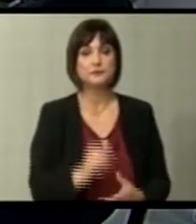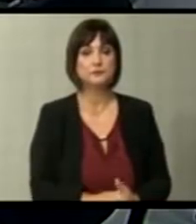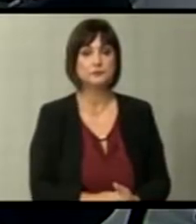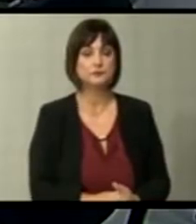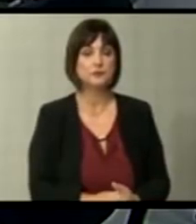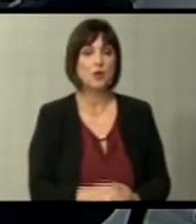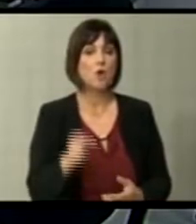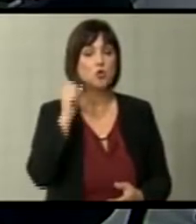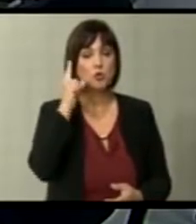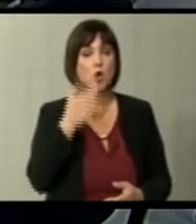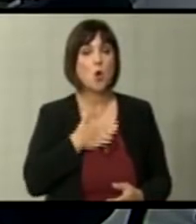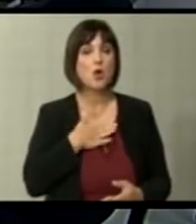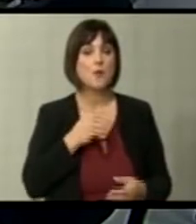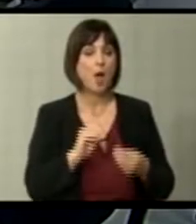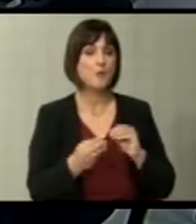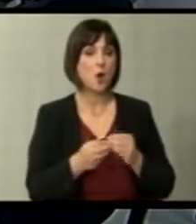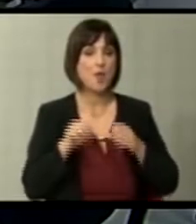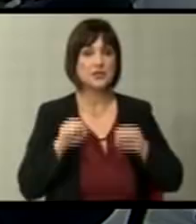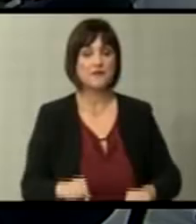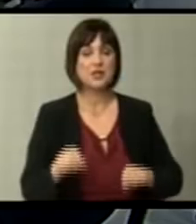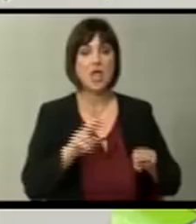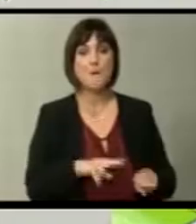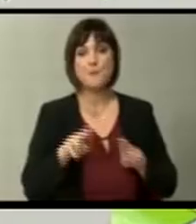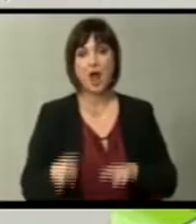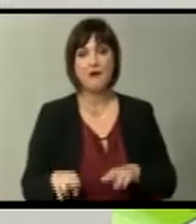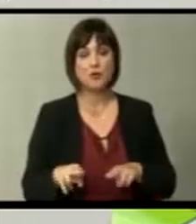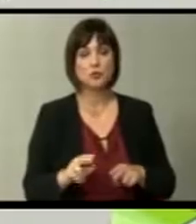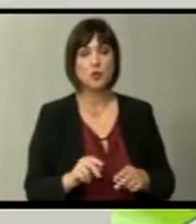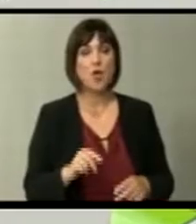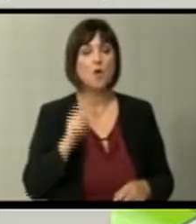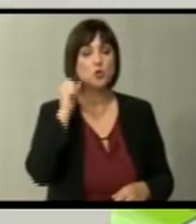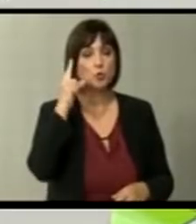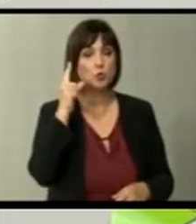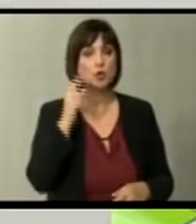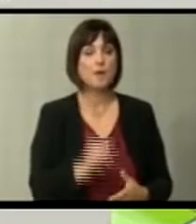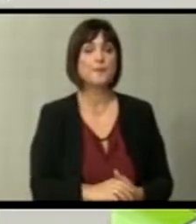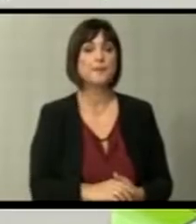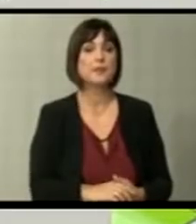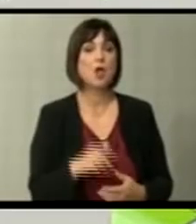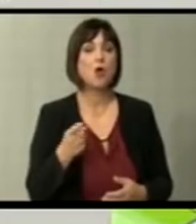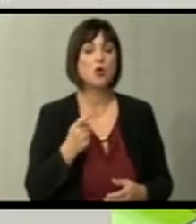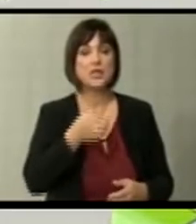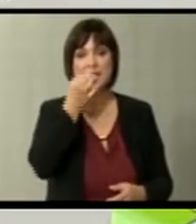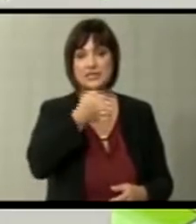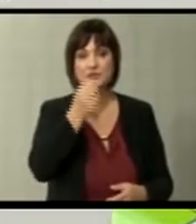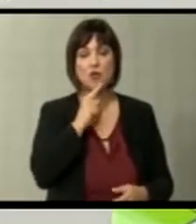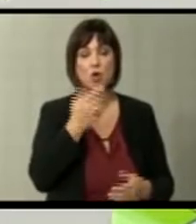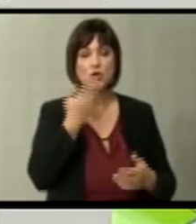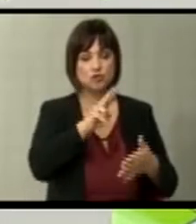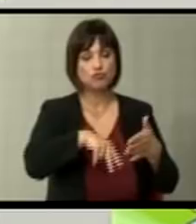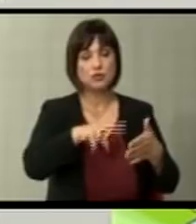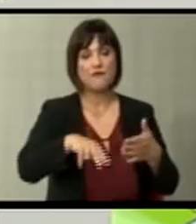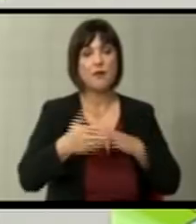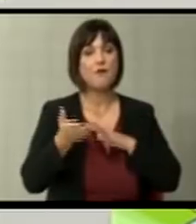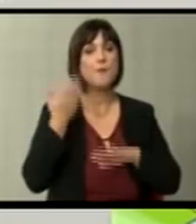Во случај кога имаме проблем со владење на правото во случај кога од извештајите што ги читавме во